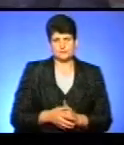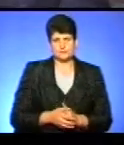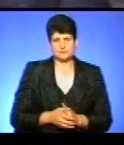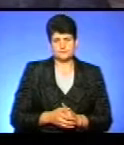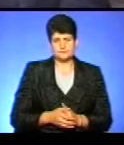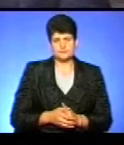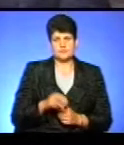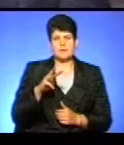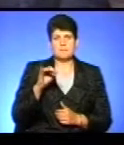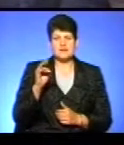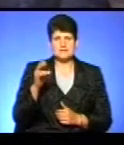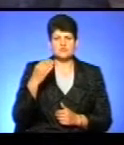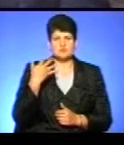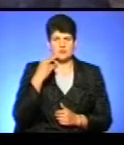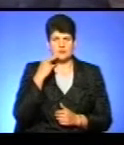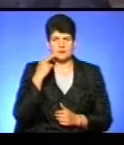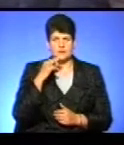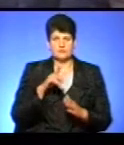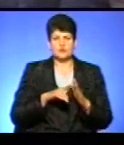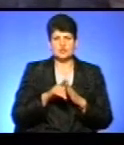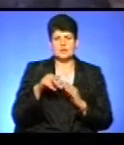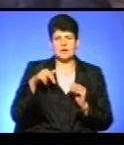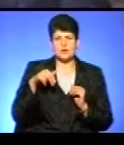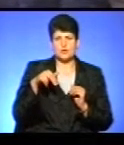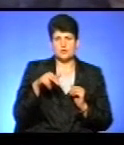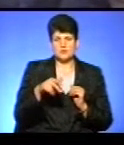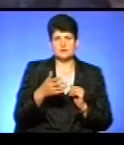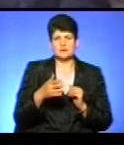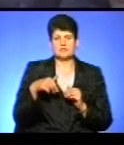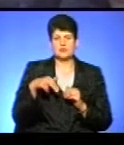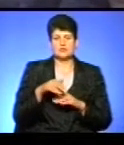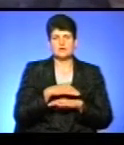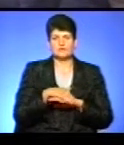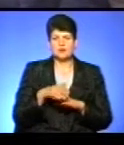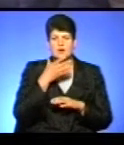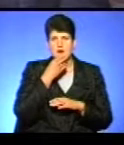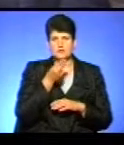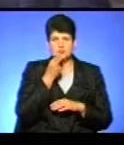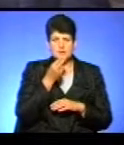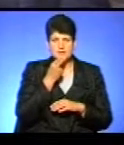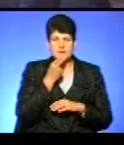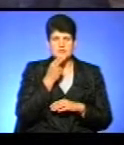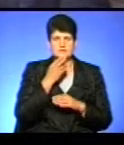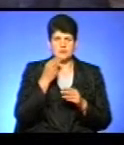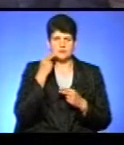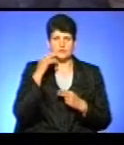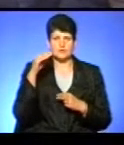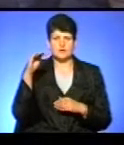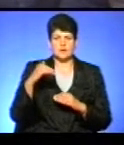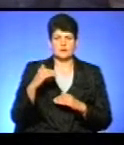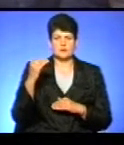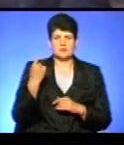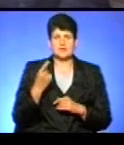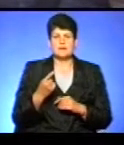Максим чеки йде на поправку, вже починає ходити, виходить на вулицю, їсть гарненько, йде на поправку, одним словом.